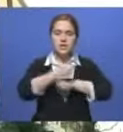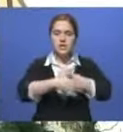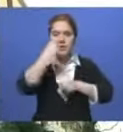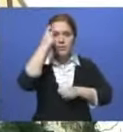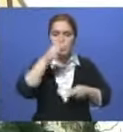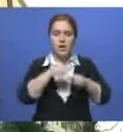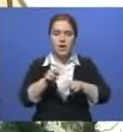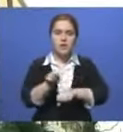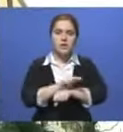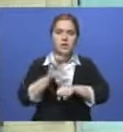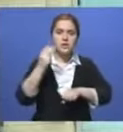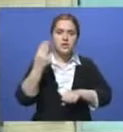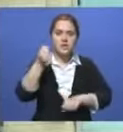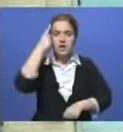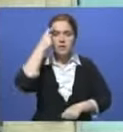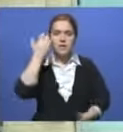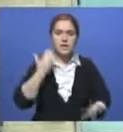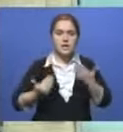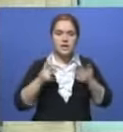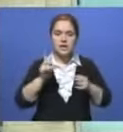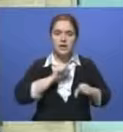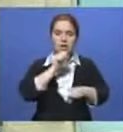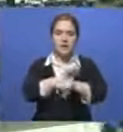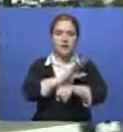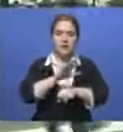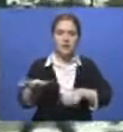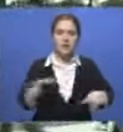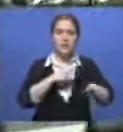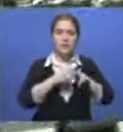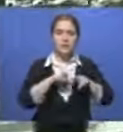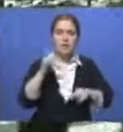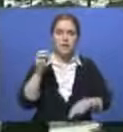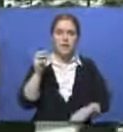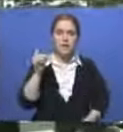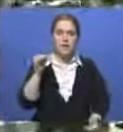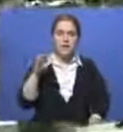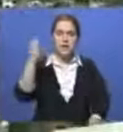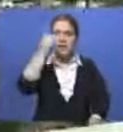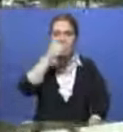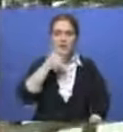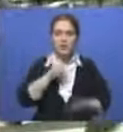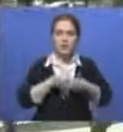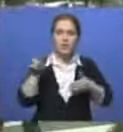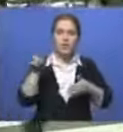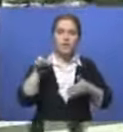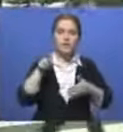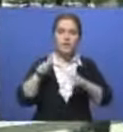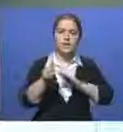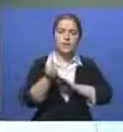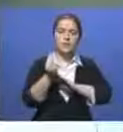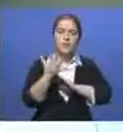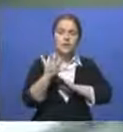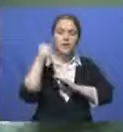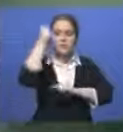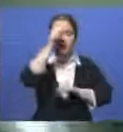лечения болезней США прогнозируют, если не принимать действенных мер, в Либерии и Сера-Леоне до января 2015 года число